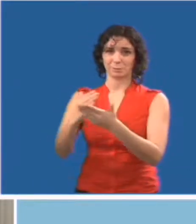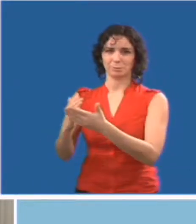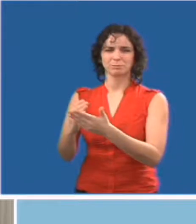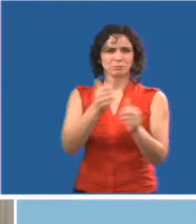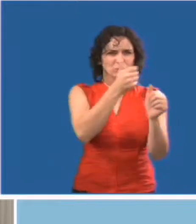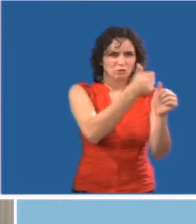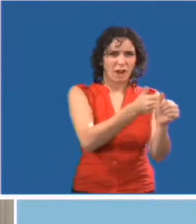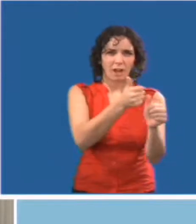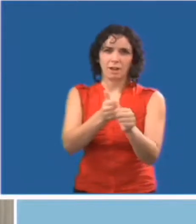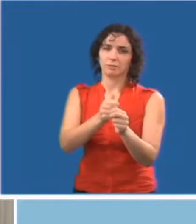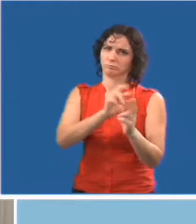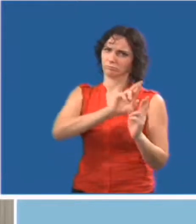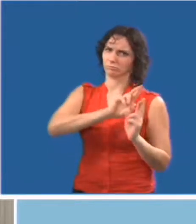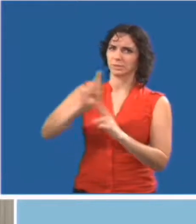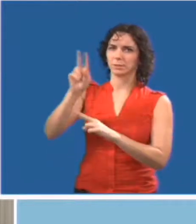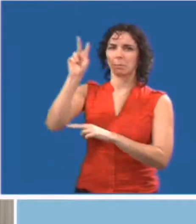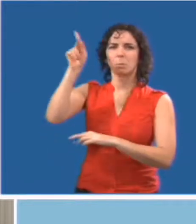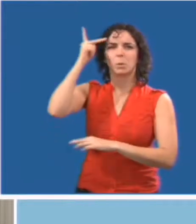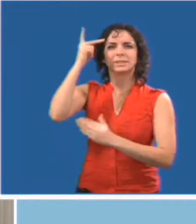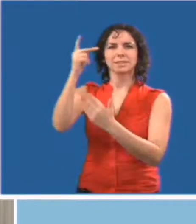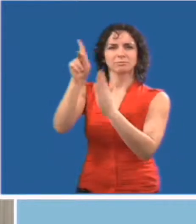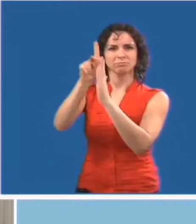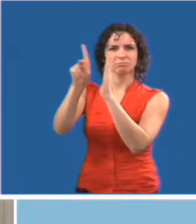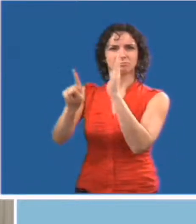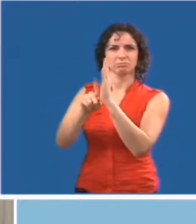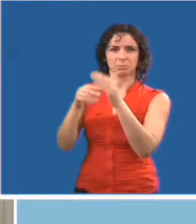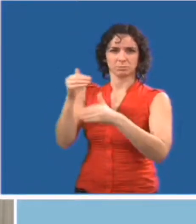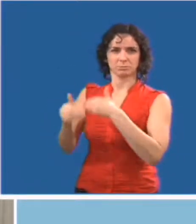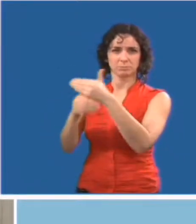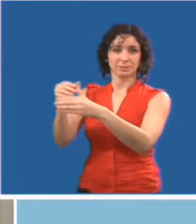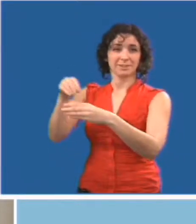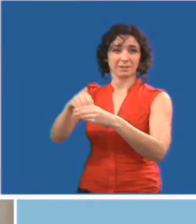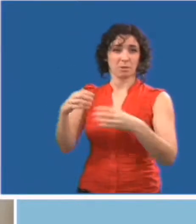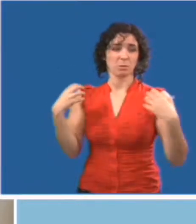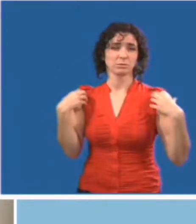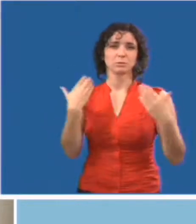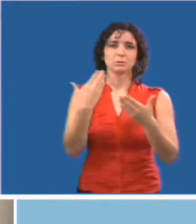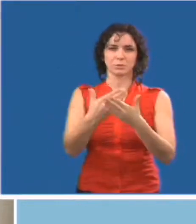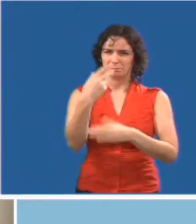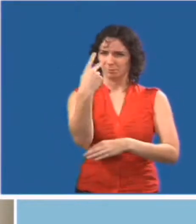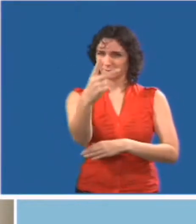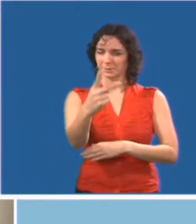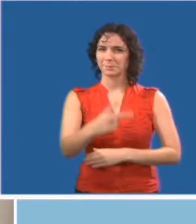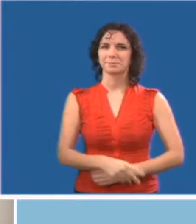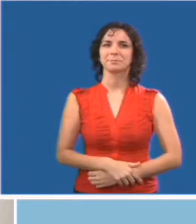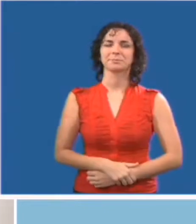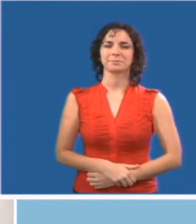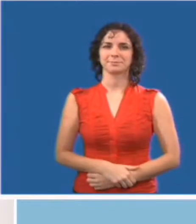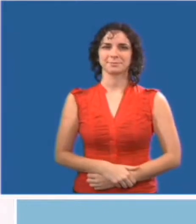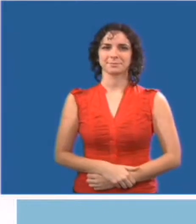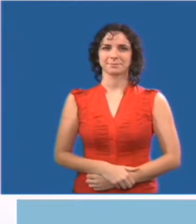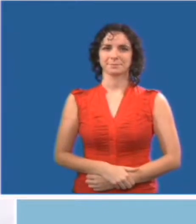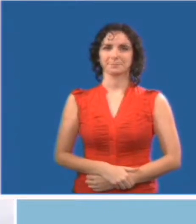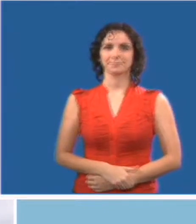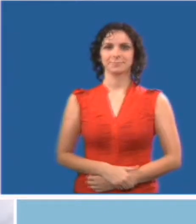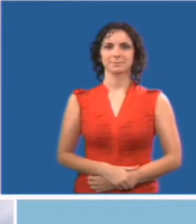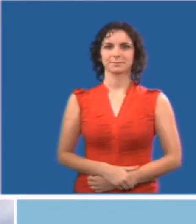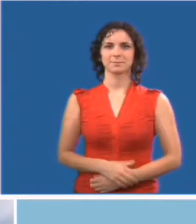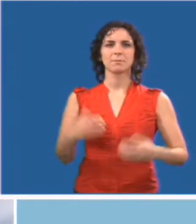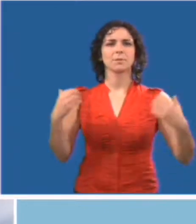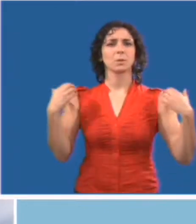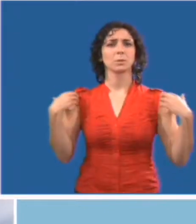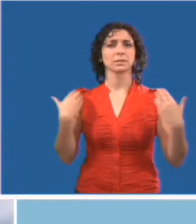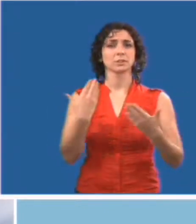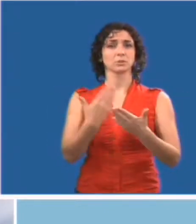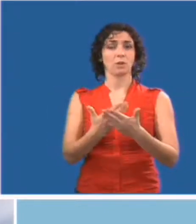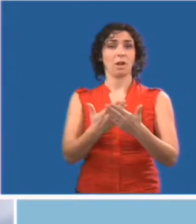procédures de votre conseil scolaire sur le service à la clientèle accessible. Les